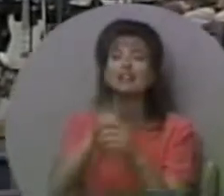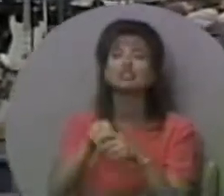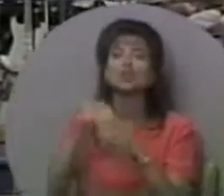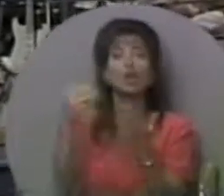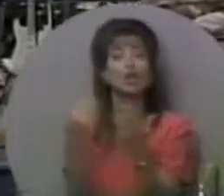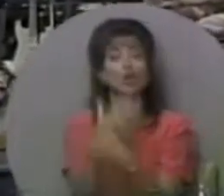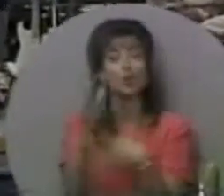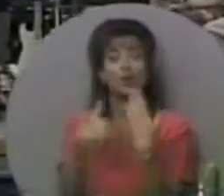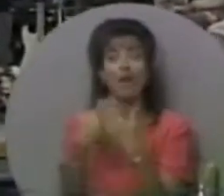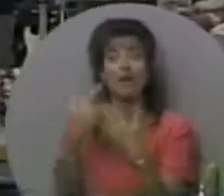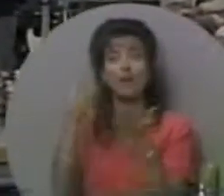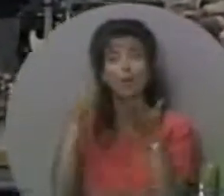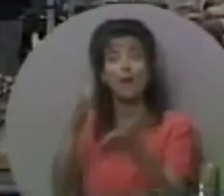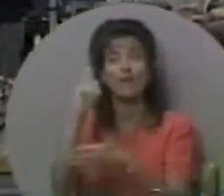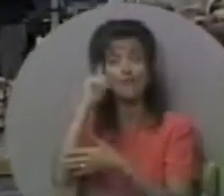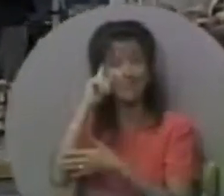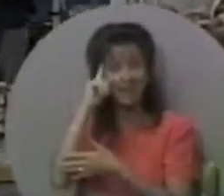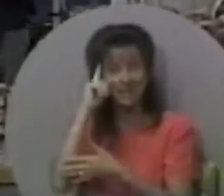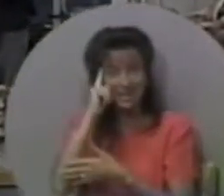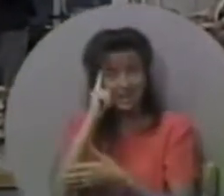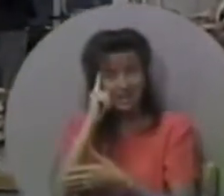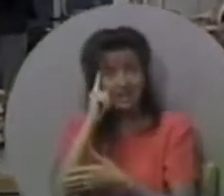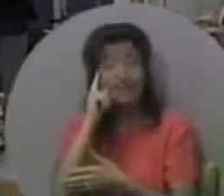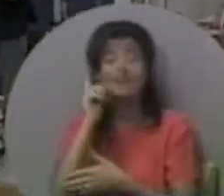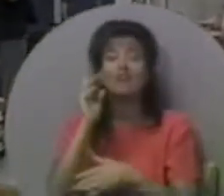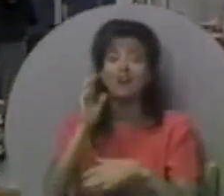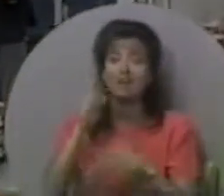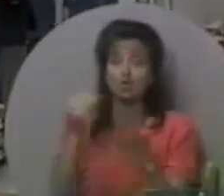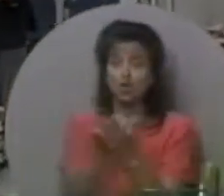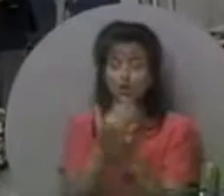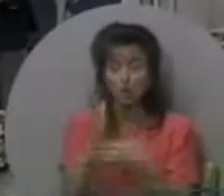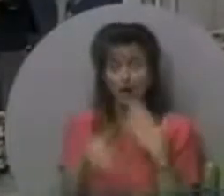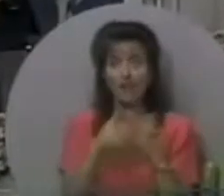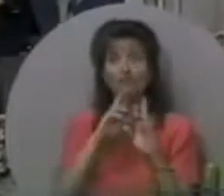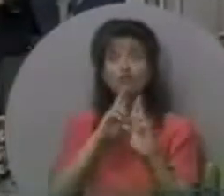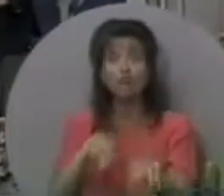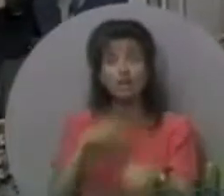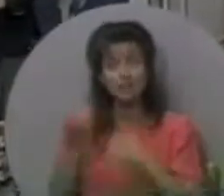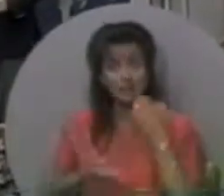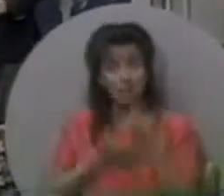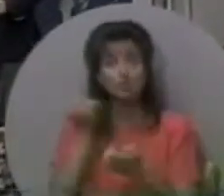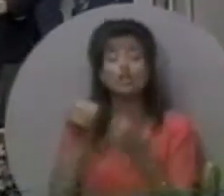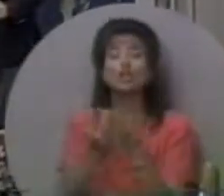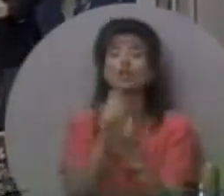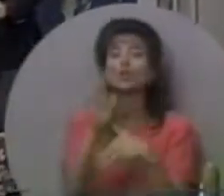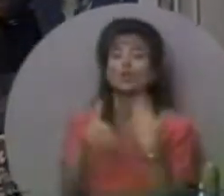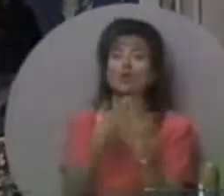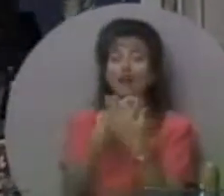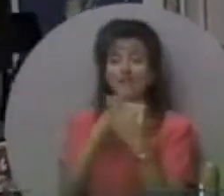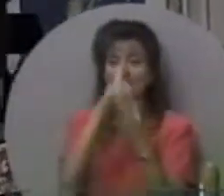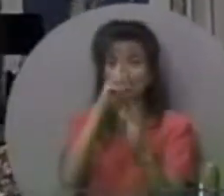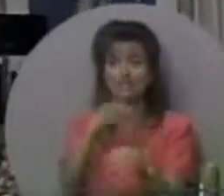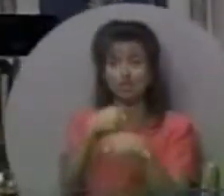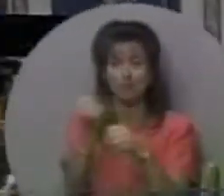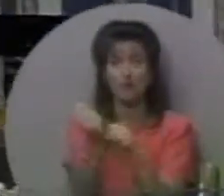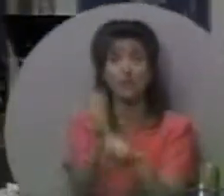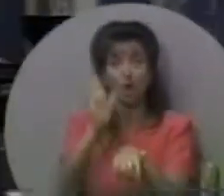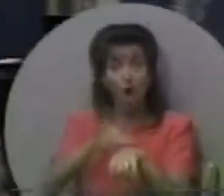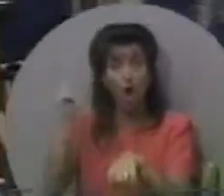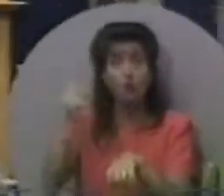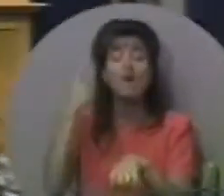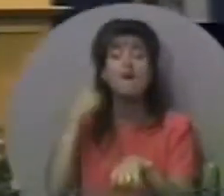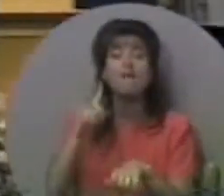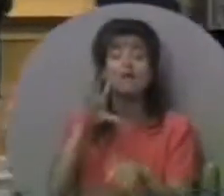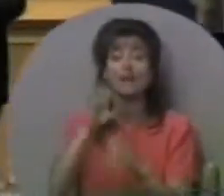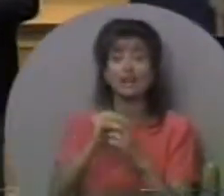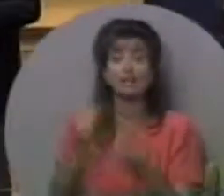Це означає бути покликані до нового типу життя думок, нових емоцій, нових відгуків, нових